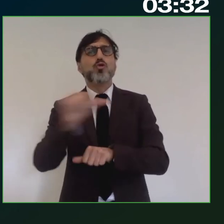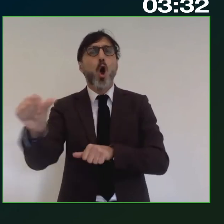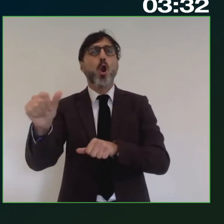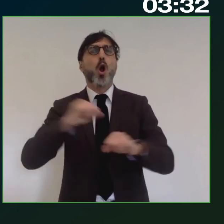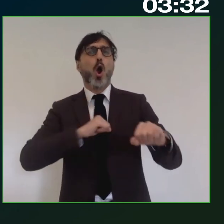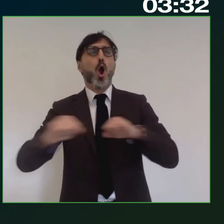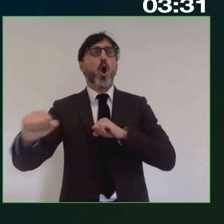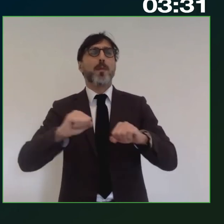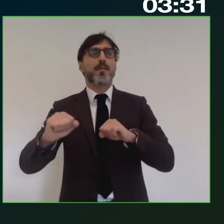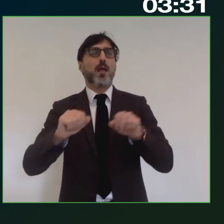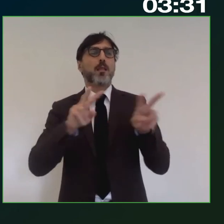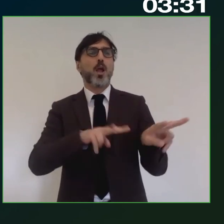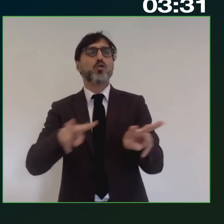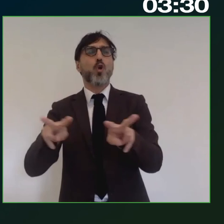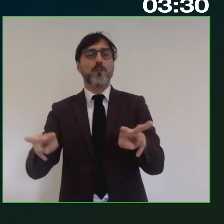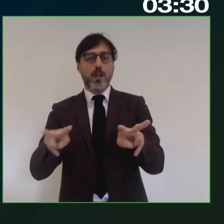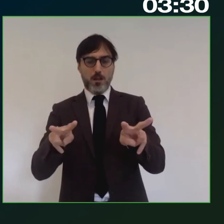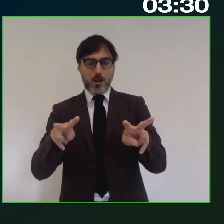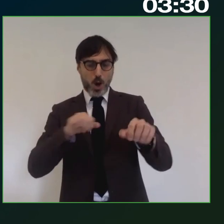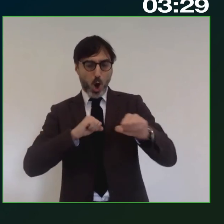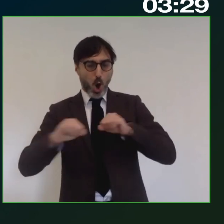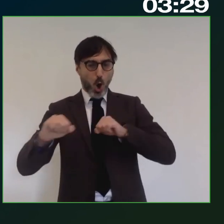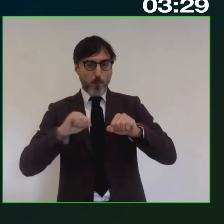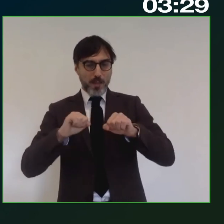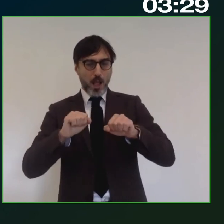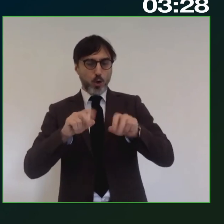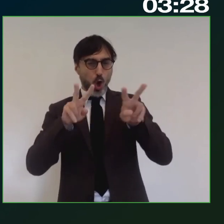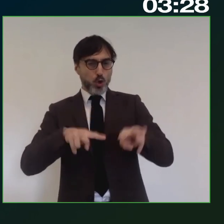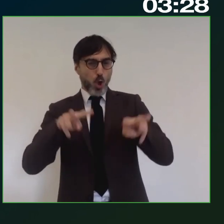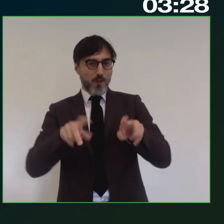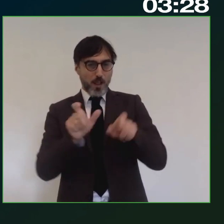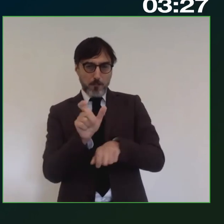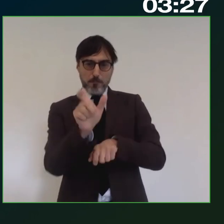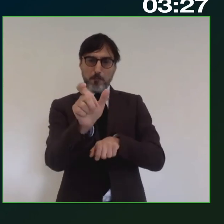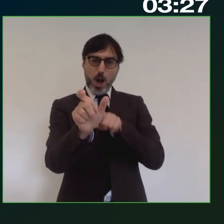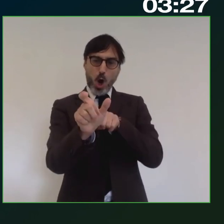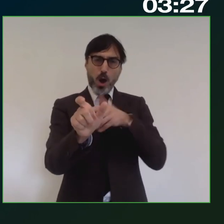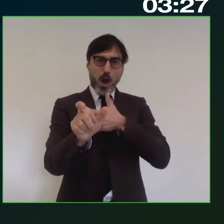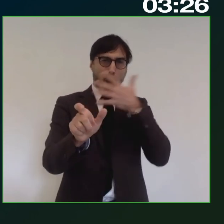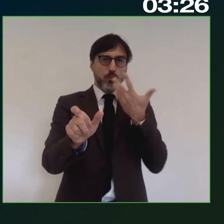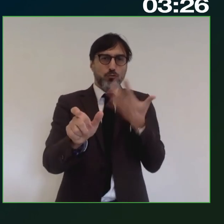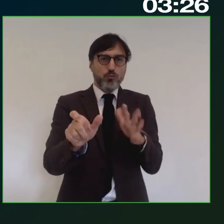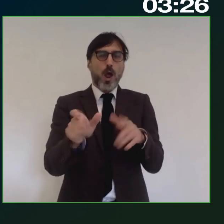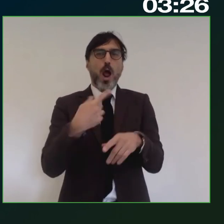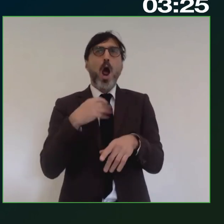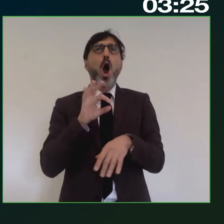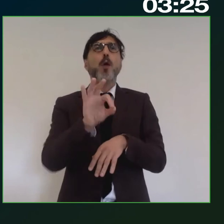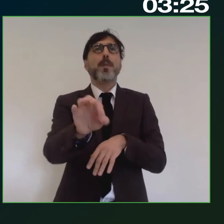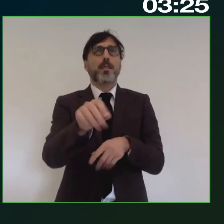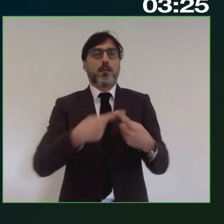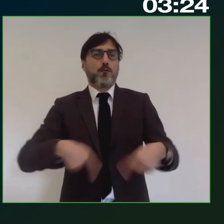in cui già la parola comitato di sorveglianza tradisce evidentemente l'obiettivo diciamo delle riunioni